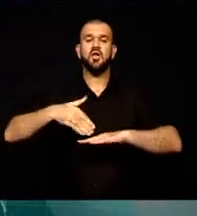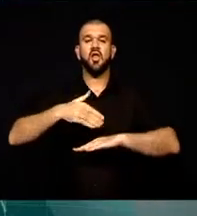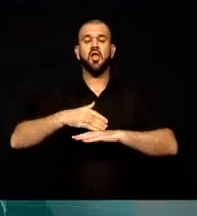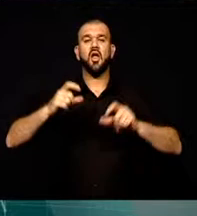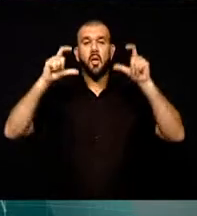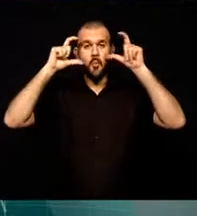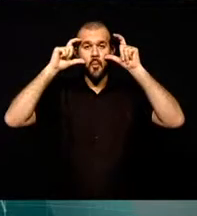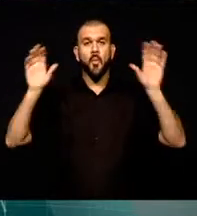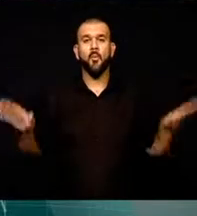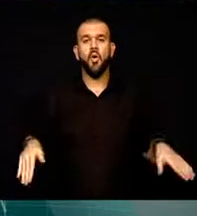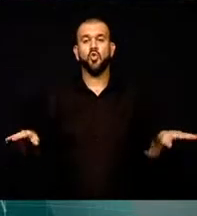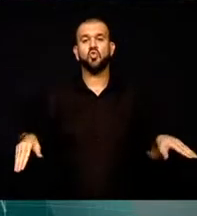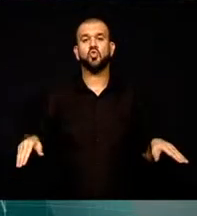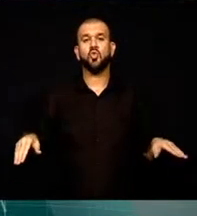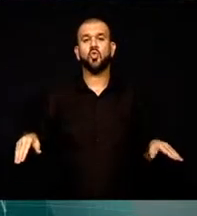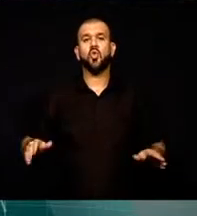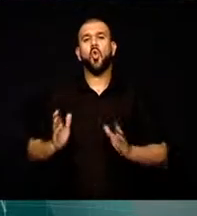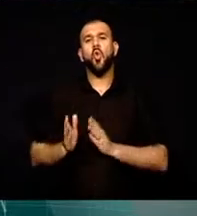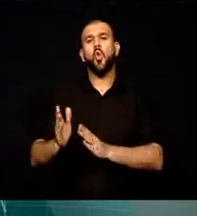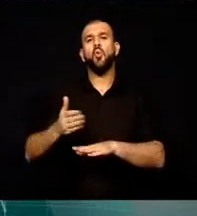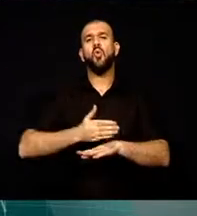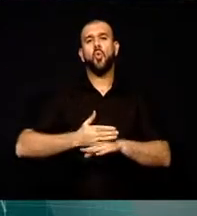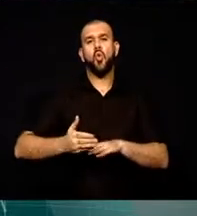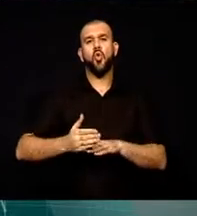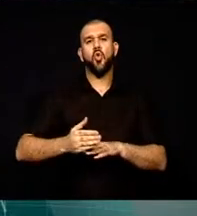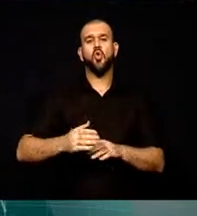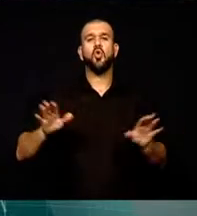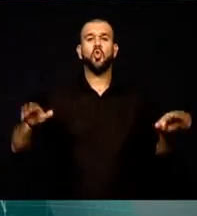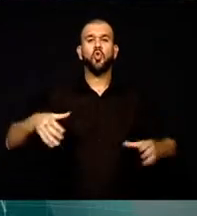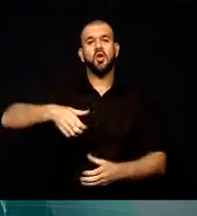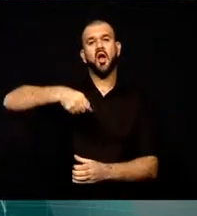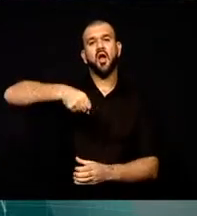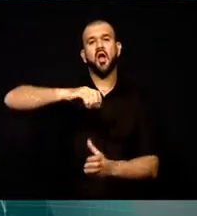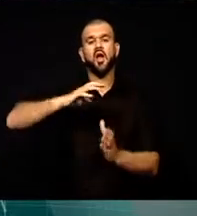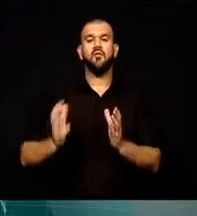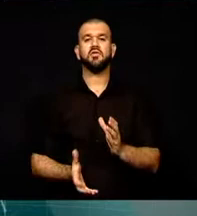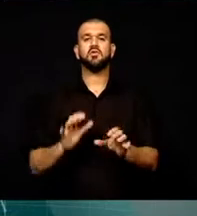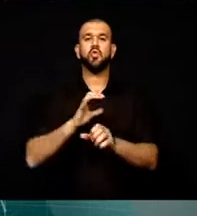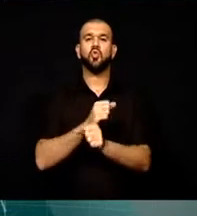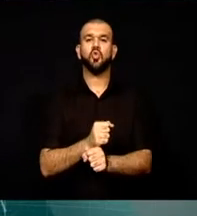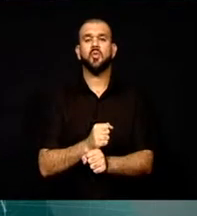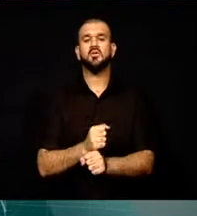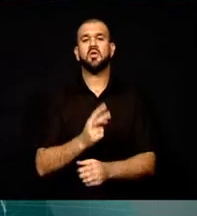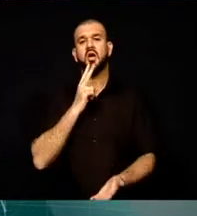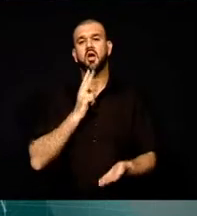yaralayan Baykuş'un ömür boyu kafeste tutulmasına karar verildi.